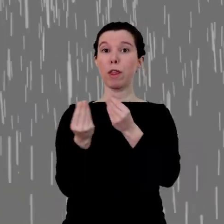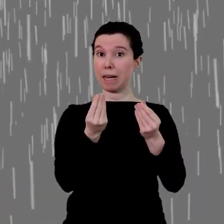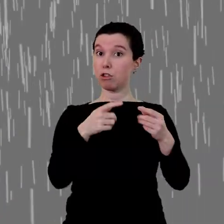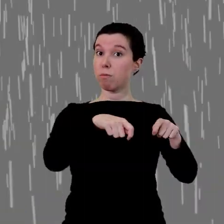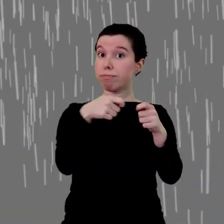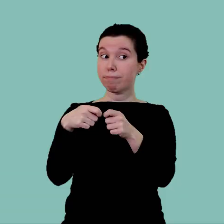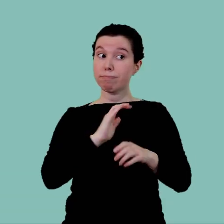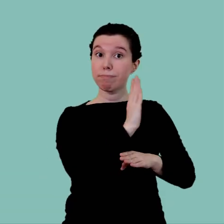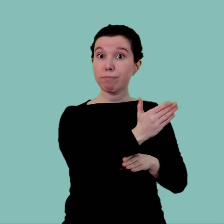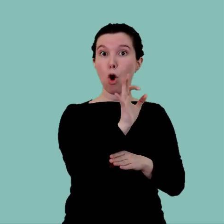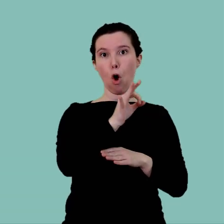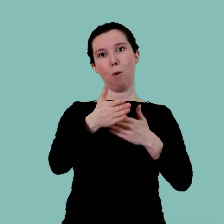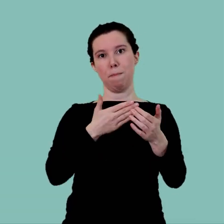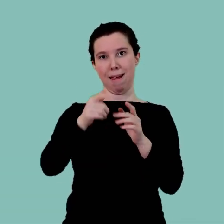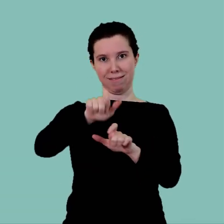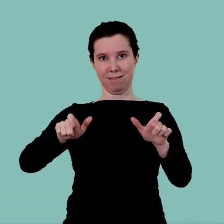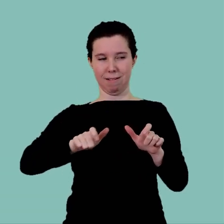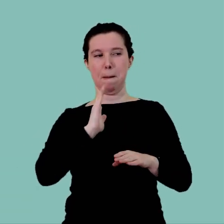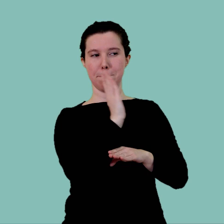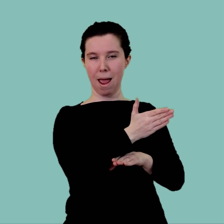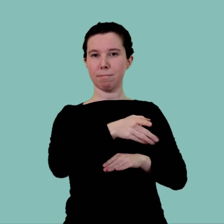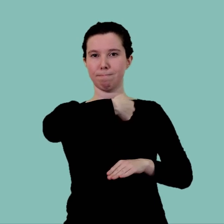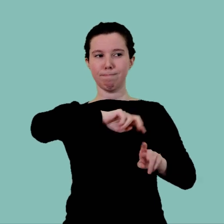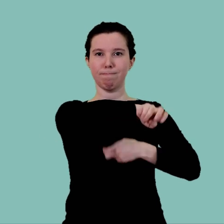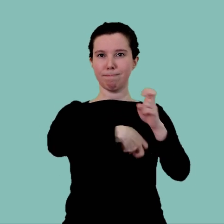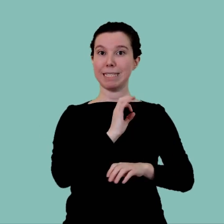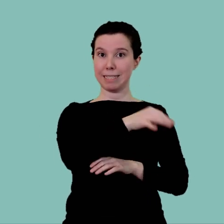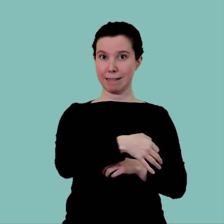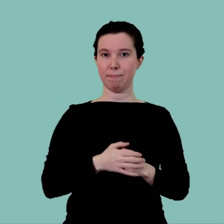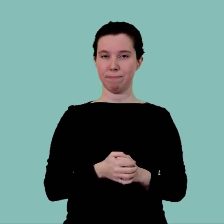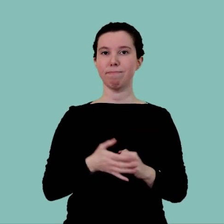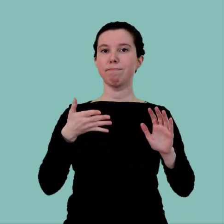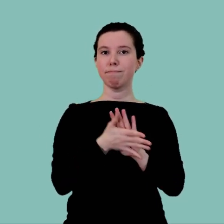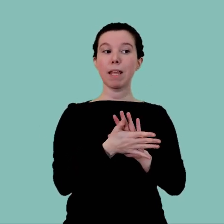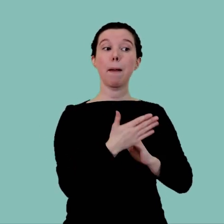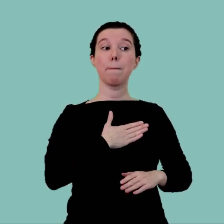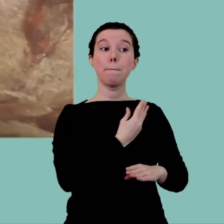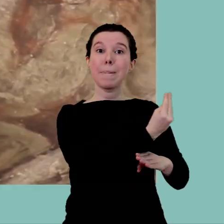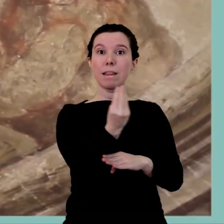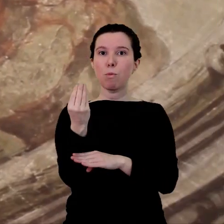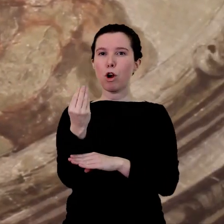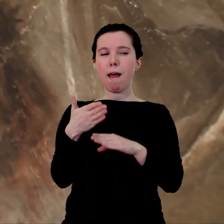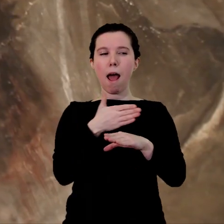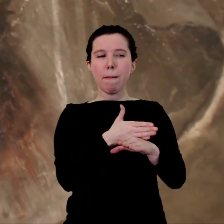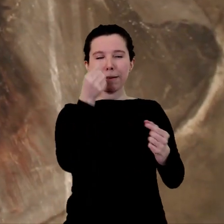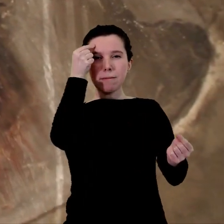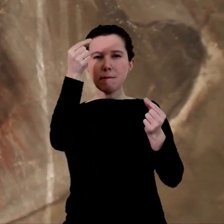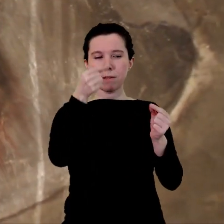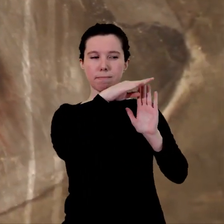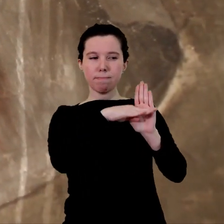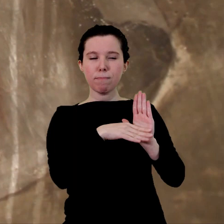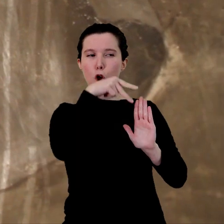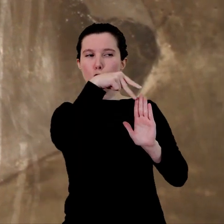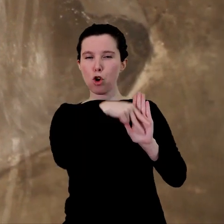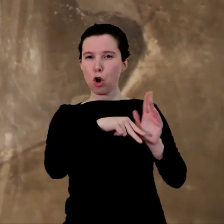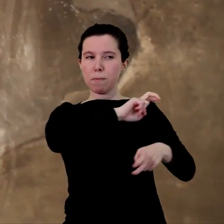contaminació i en ocasions també a causa de les persones. Per això, preservem el patrimoni vetllant per les intervencions que